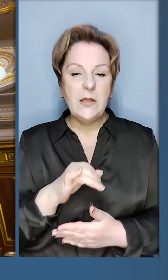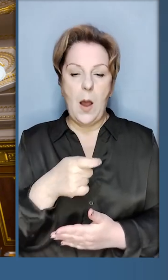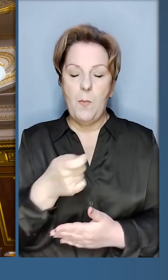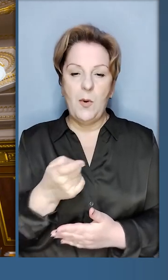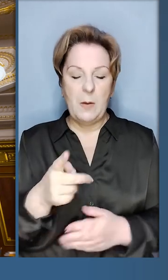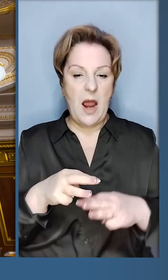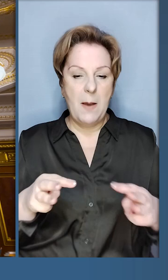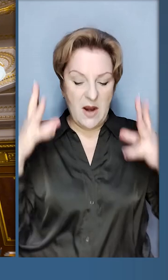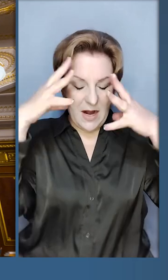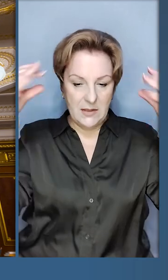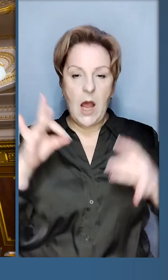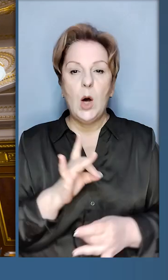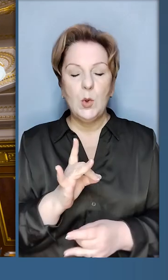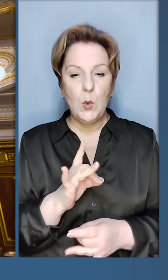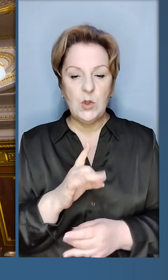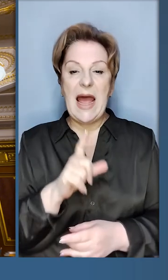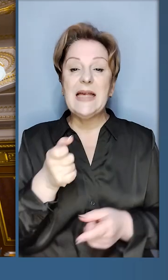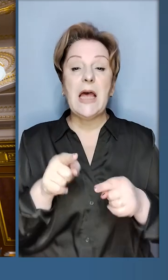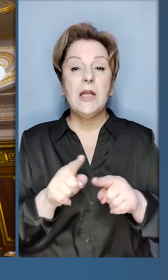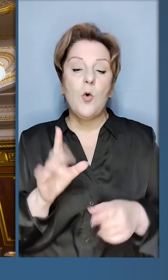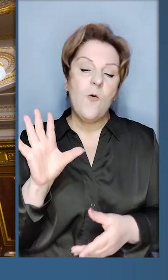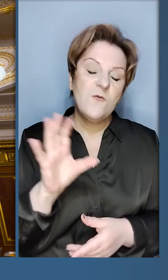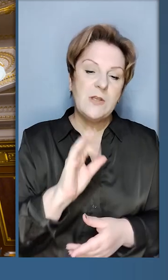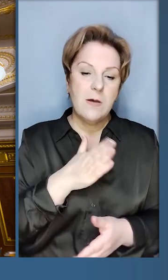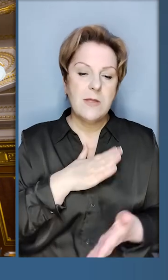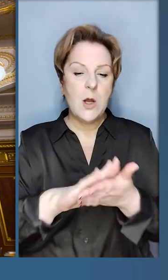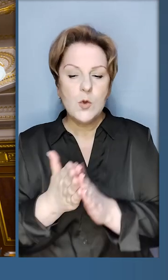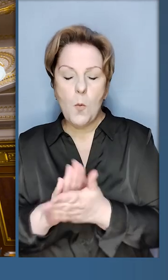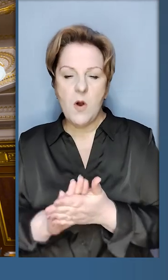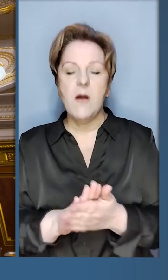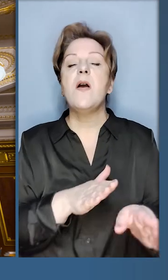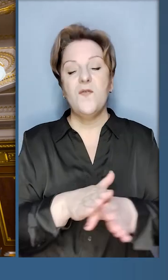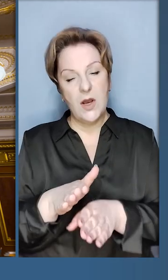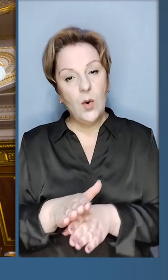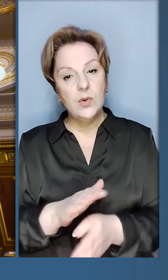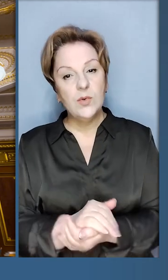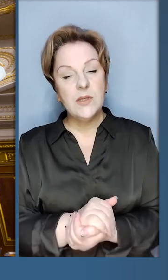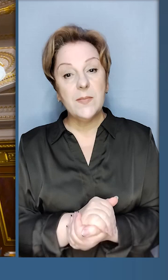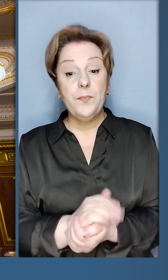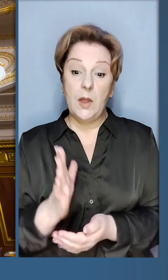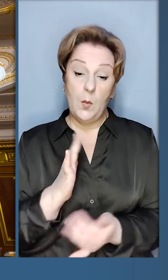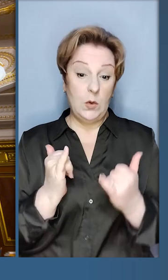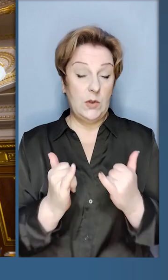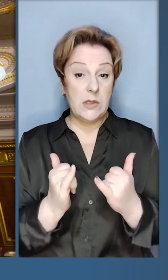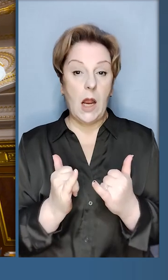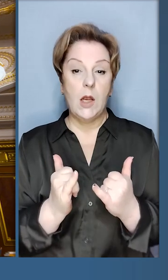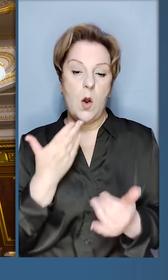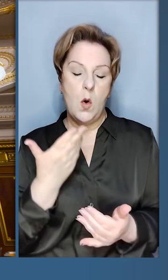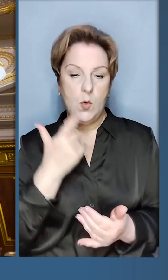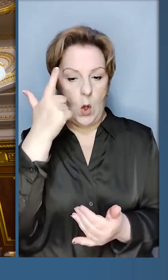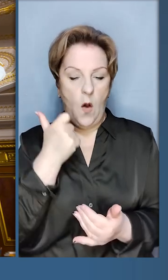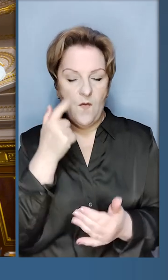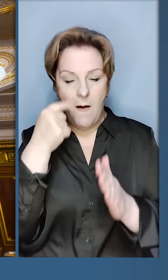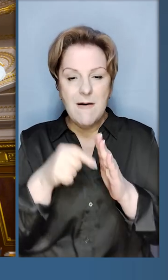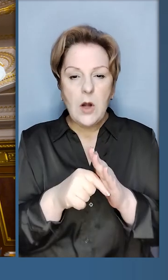та прем'єр-міністру Нідерландів Рютте за те, що всі наші домовленості виконуються. Були сьогодні